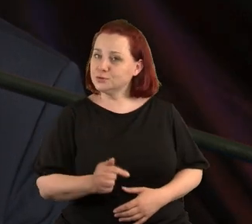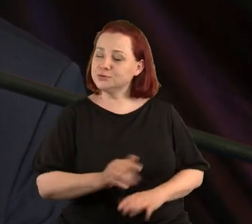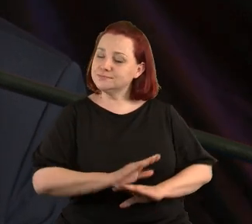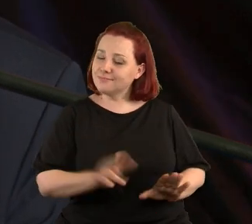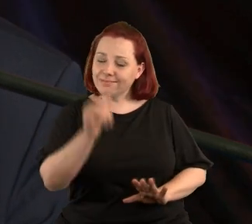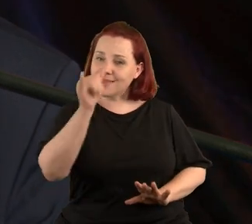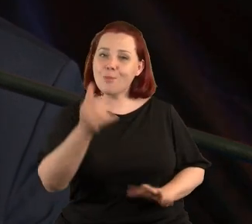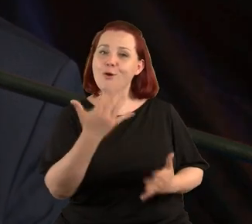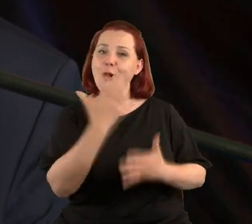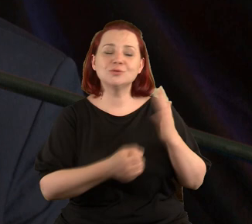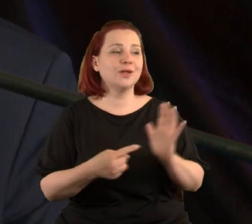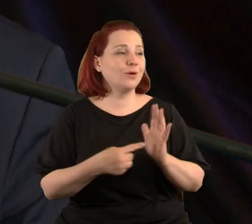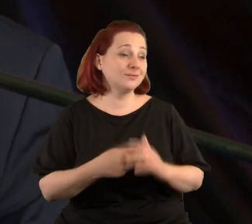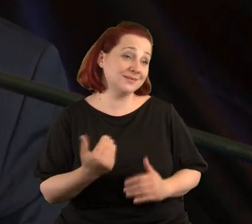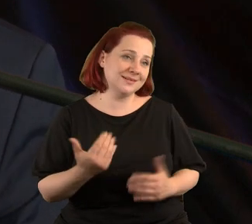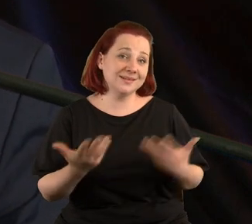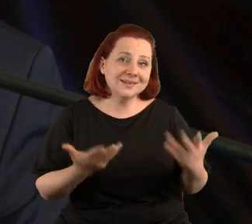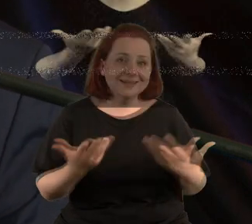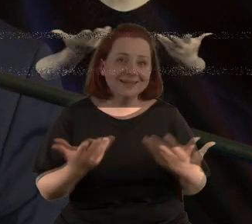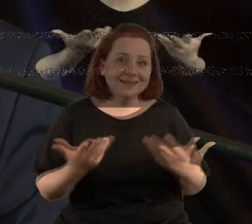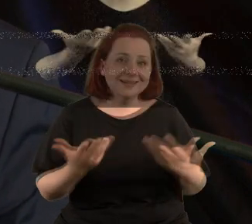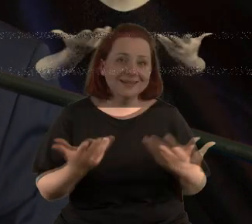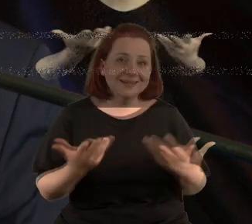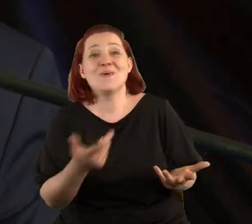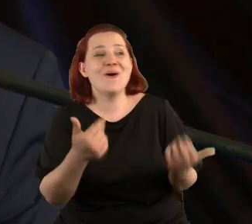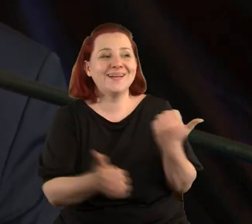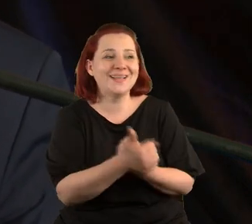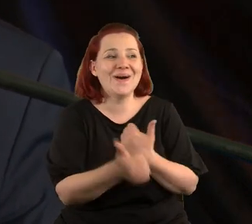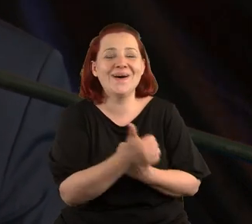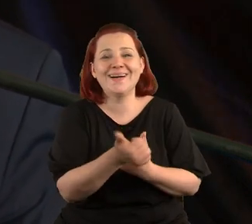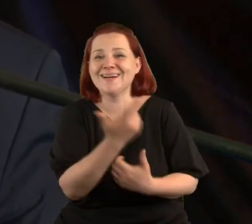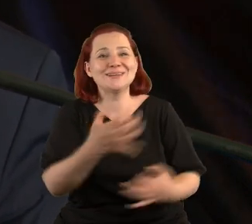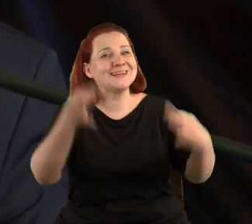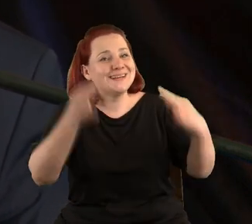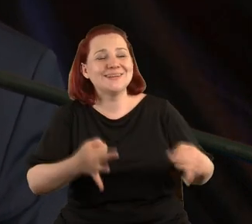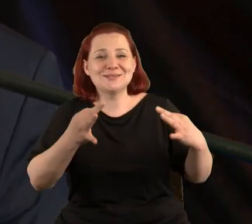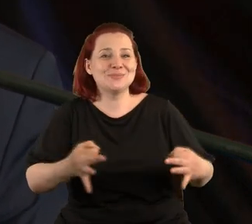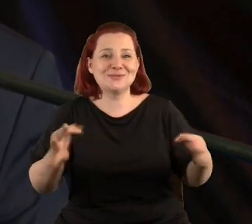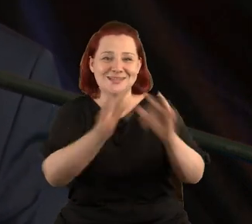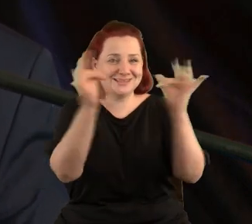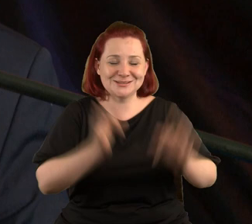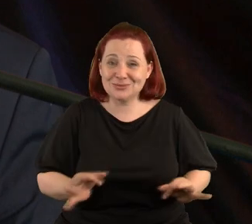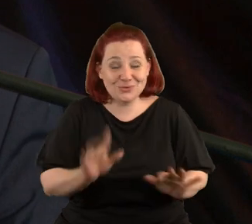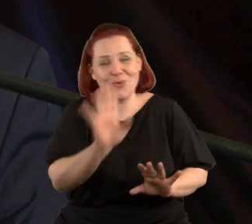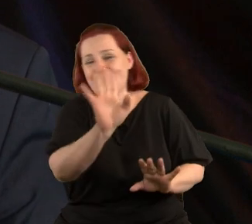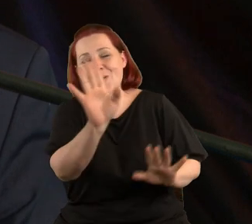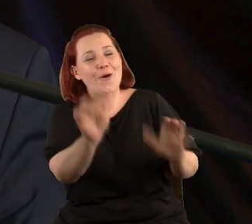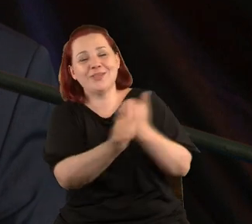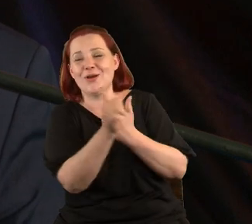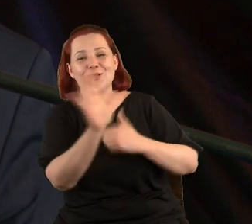mogą korzystać z tego typu, ponieważ nie na tym polega sztuka współczesna. Sztuka współczesna jest trochę